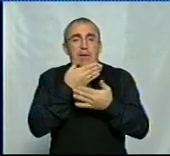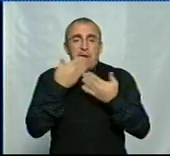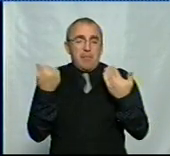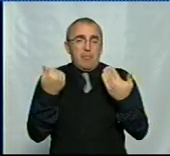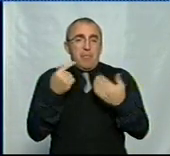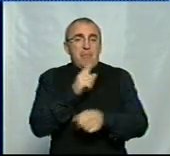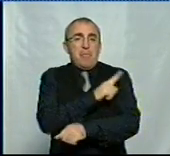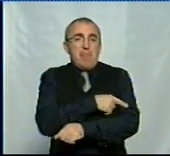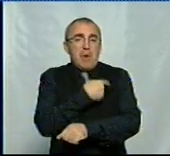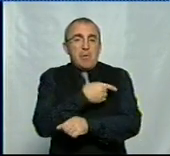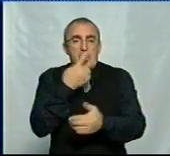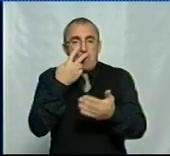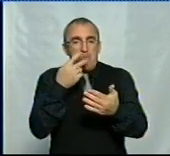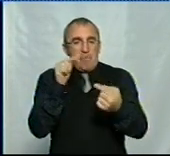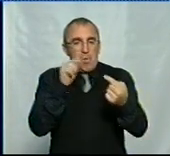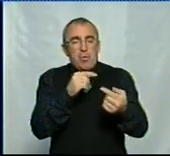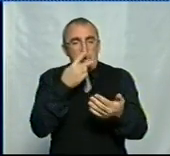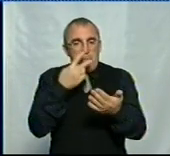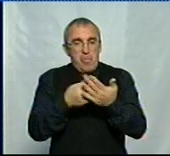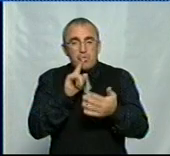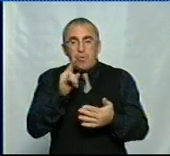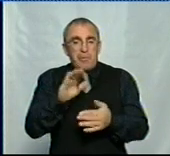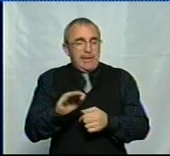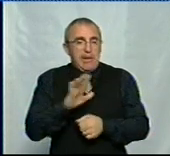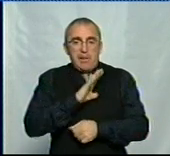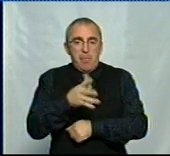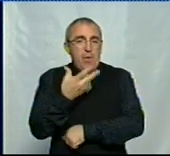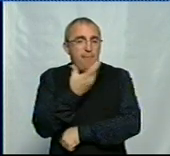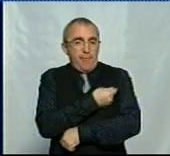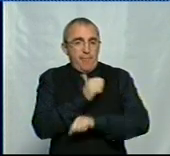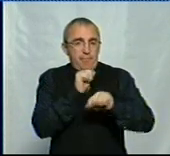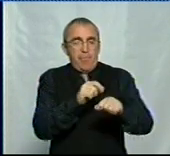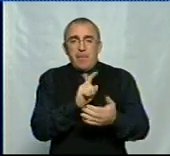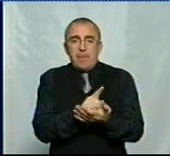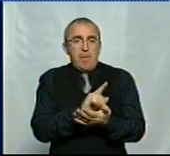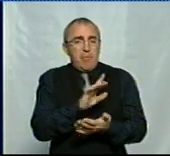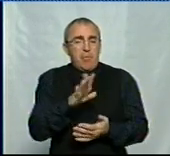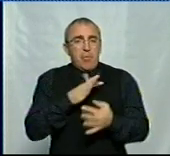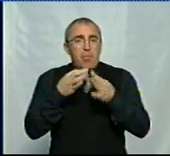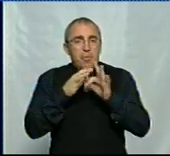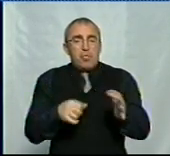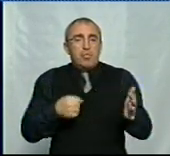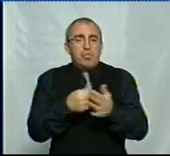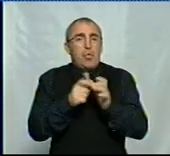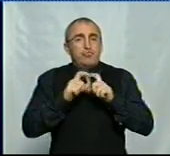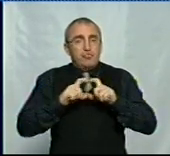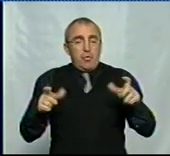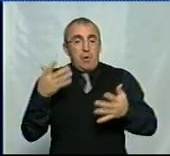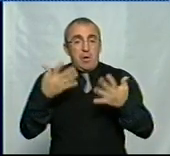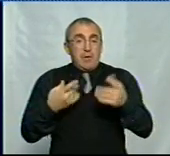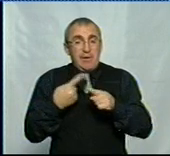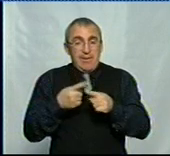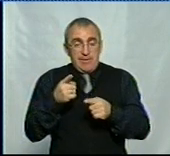медичного протипоказання, щоб дитина не була вакцинована, вона не повинна бути допущена до школи. Якщо це